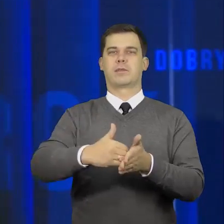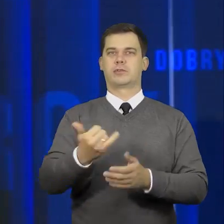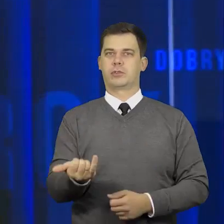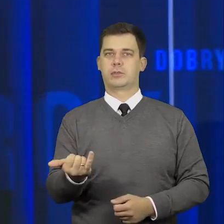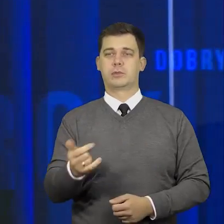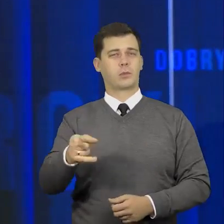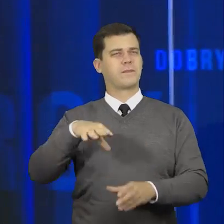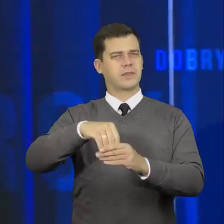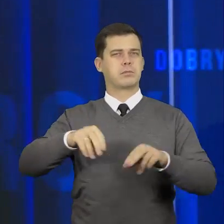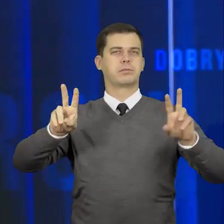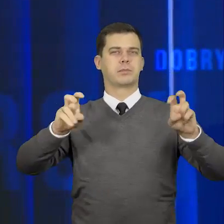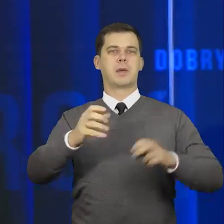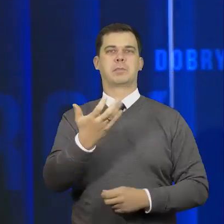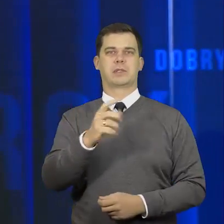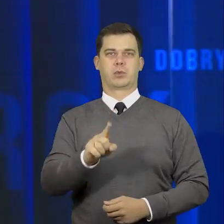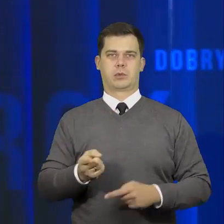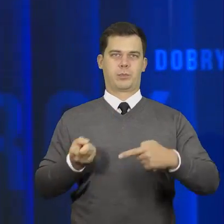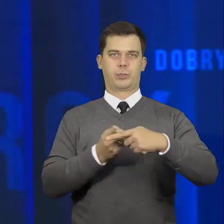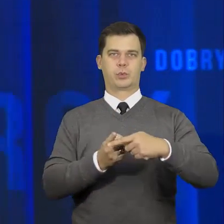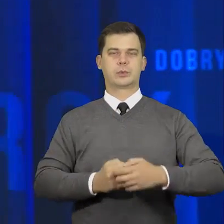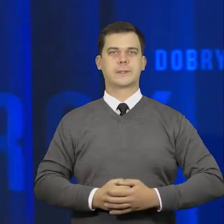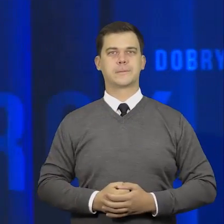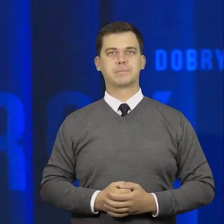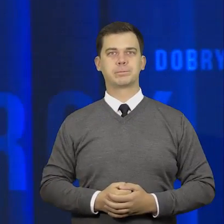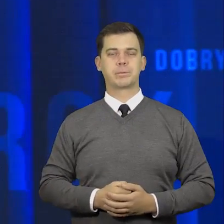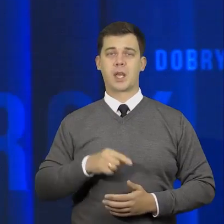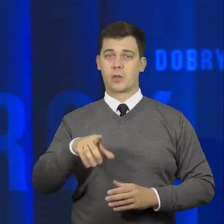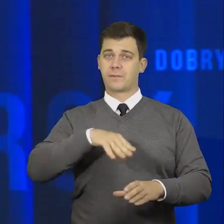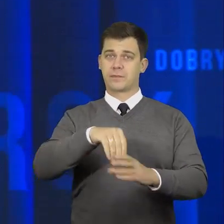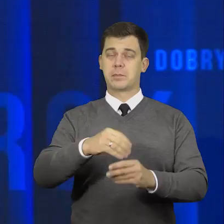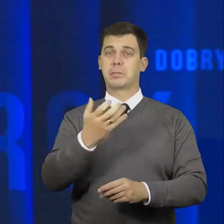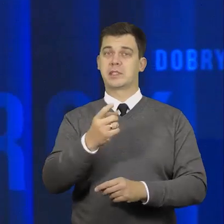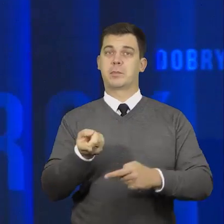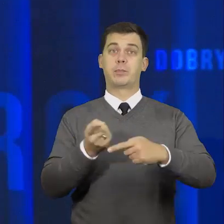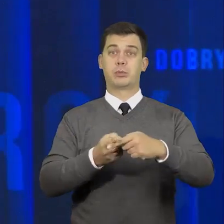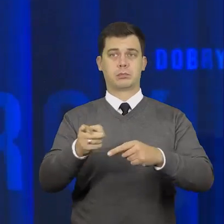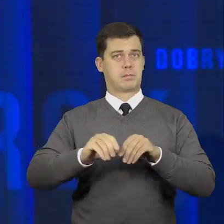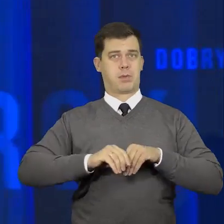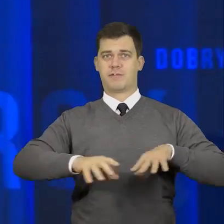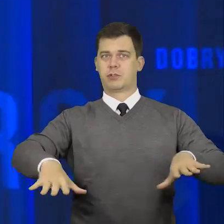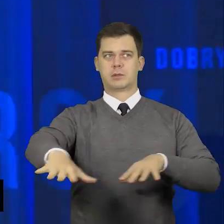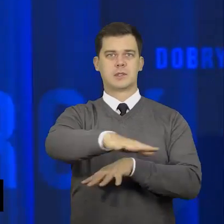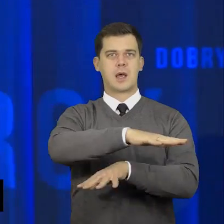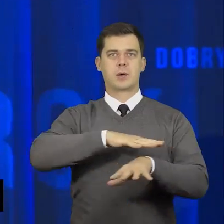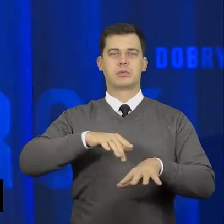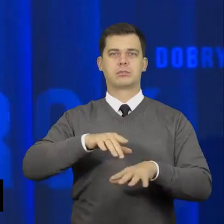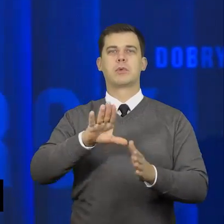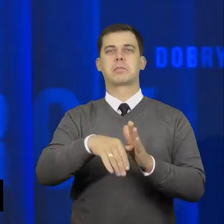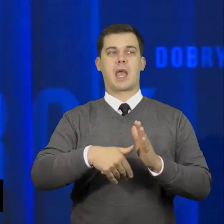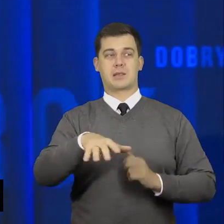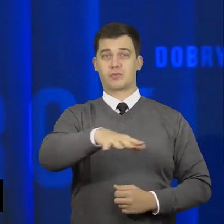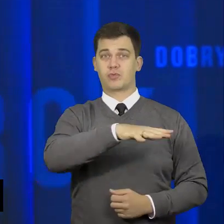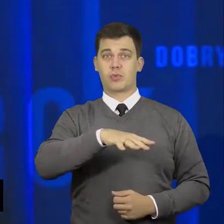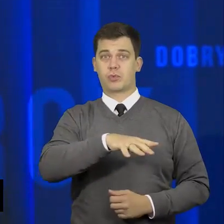Rządowy program Rodzina 500+. Program ten ma charakter powszechny. Na terenach